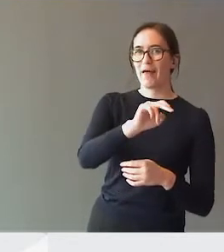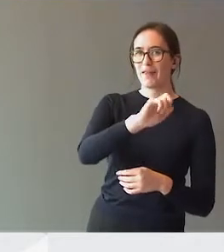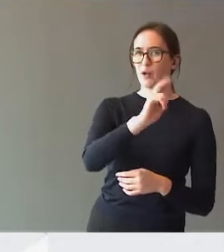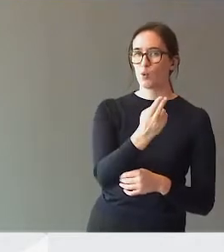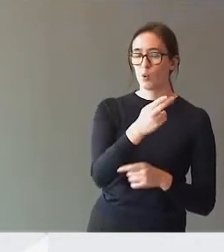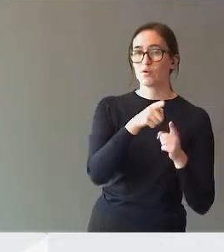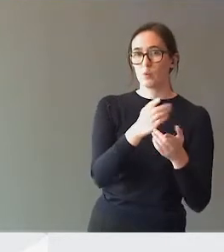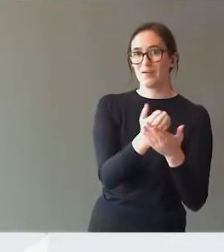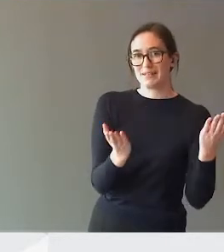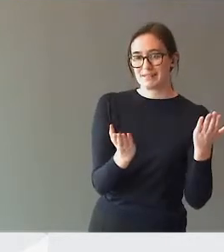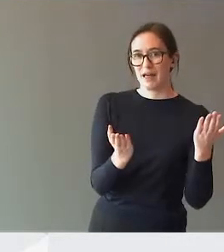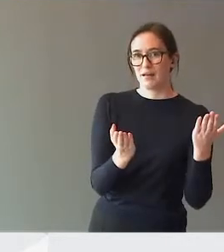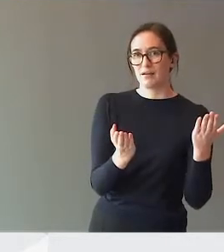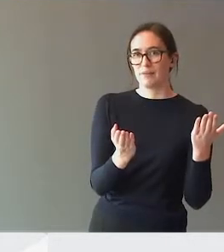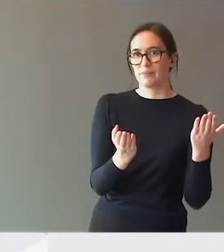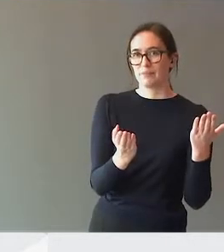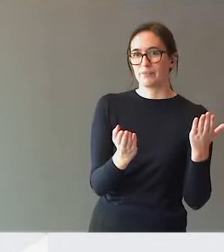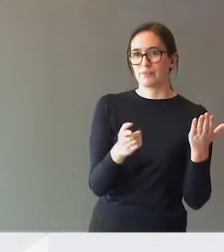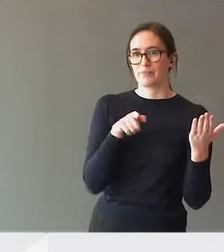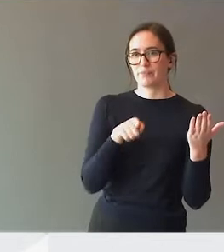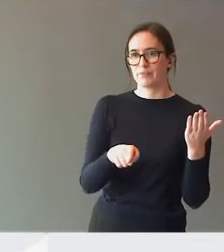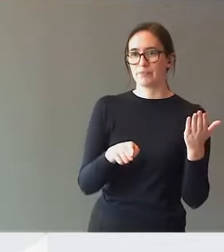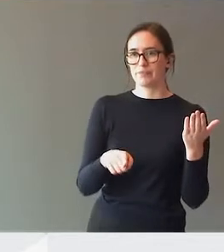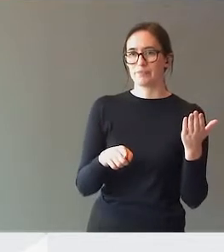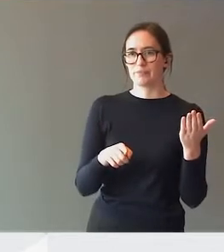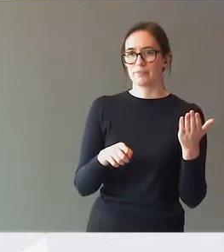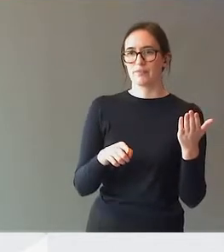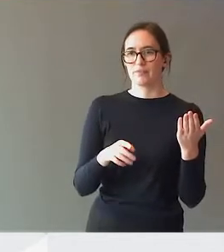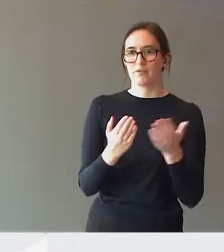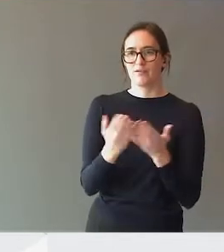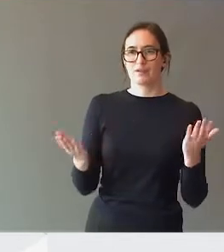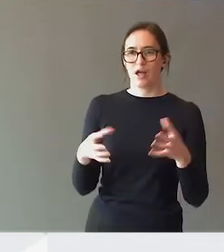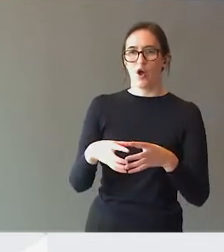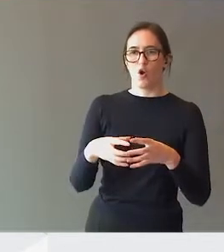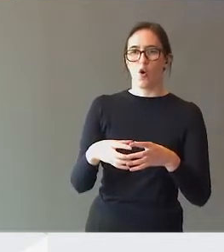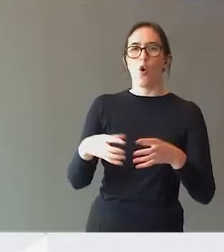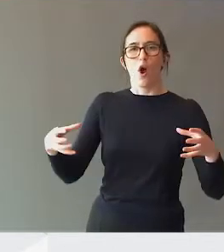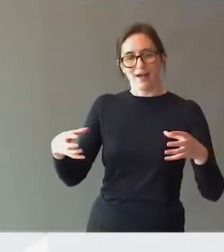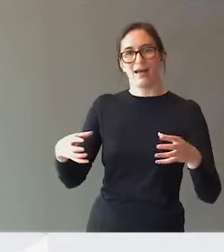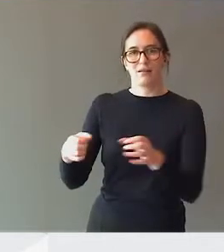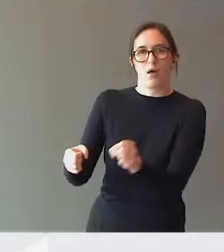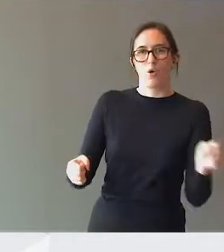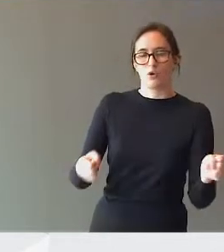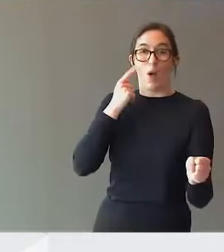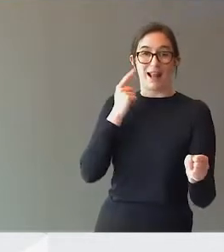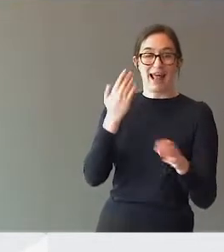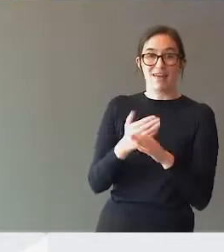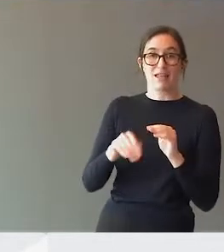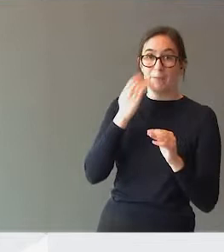øker desto eldre elevene blir. Og det er ikke, det er alle funksjonsnedsettelser, det er ikke kun